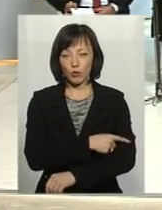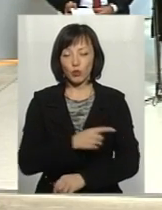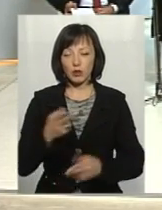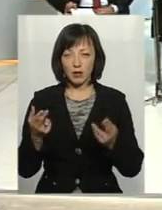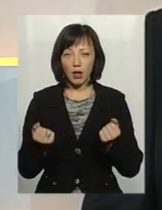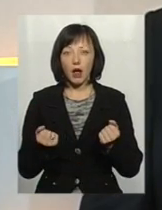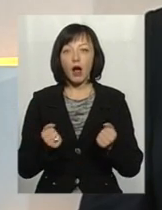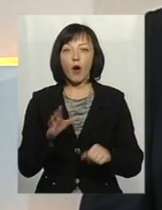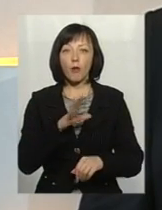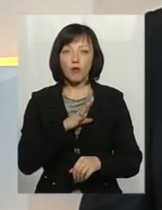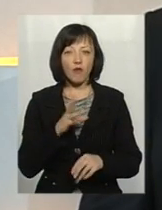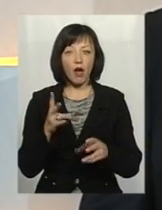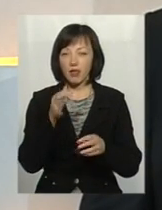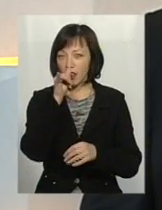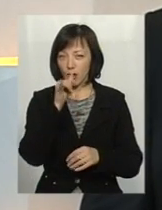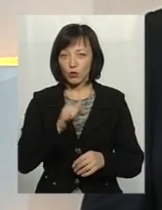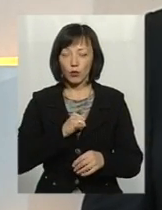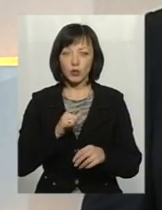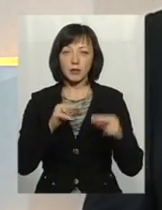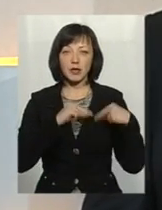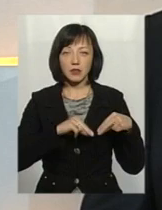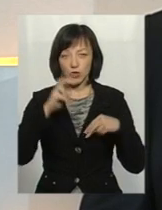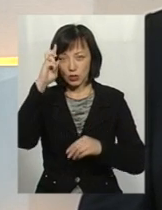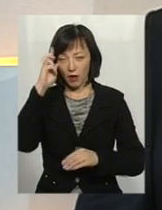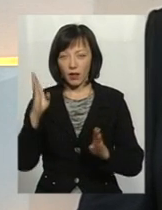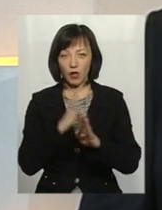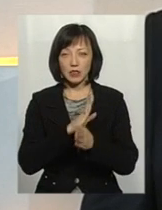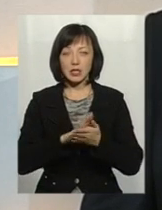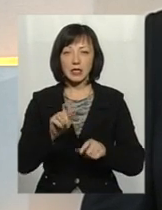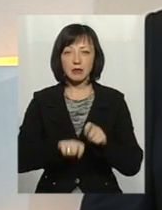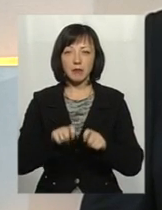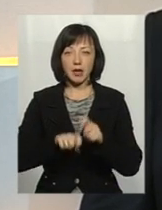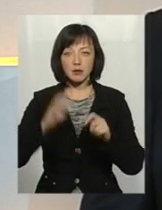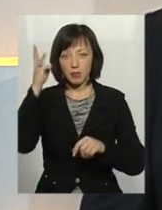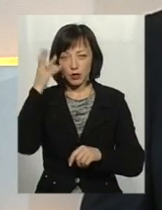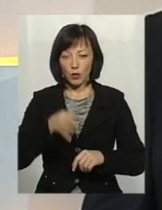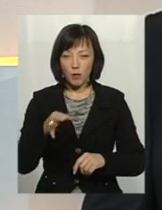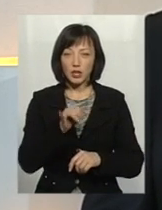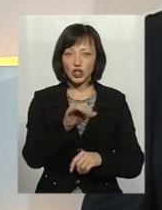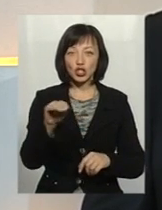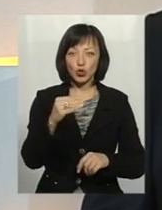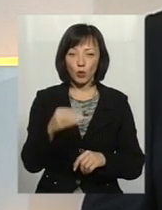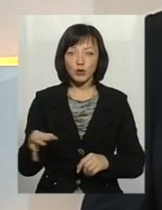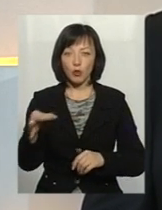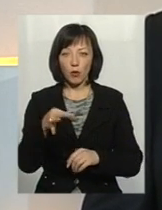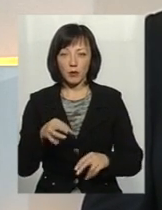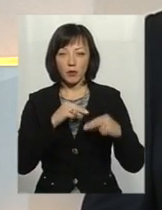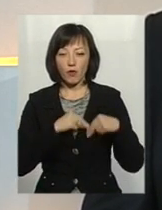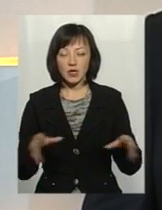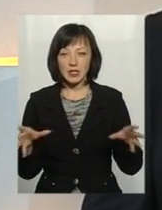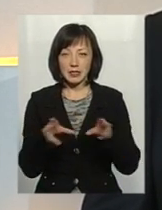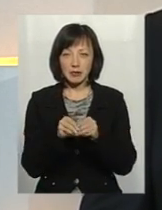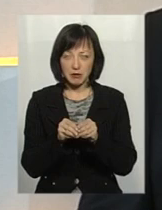Дійсно, був недопуск фахівців Державної екологічної інспекції у Хмельницькій області та у Житомирській області, тоді проводилася спільна